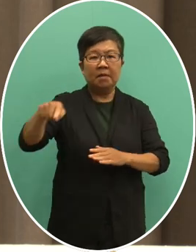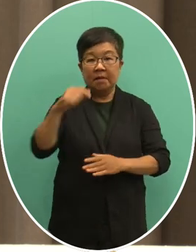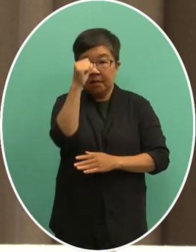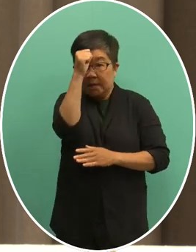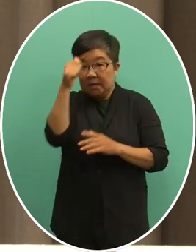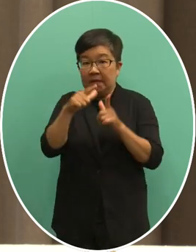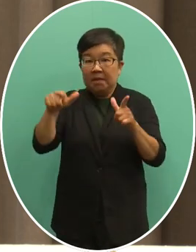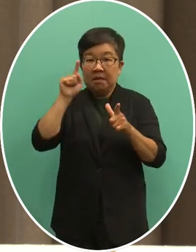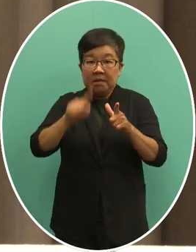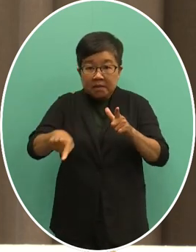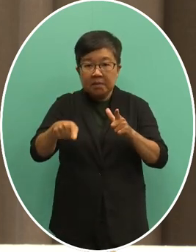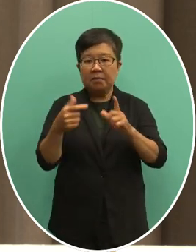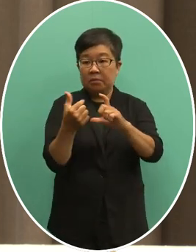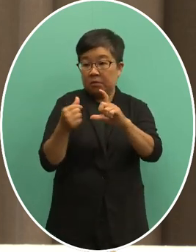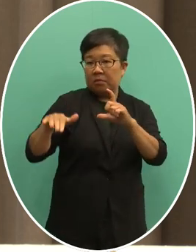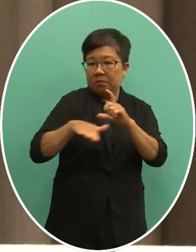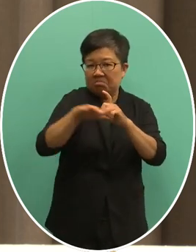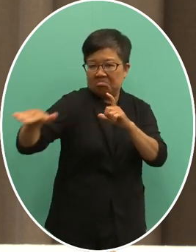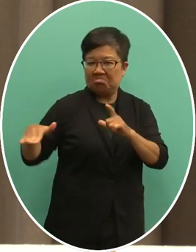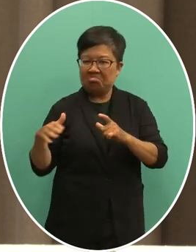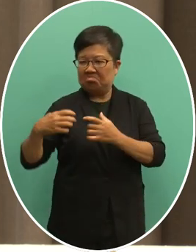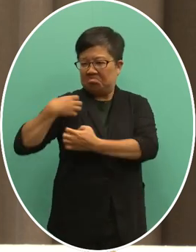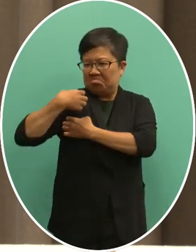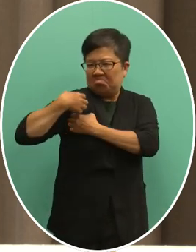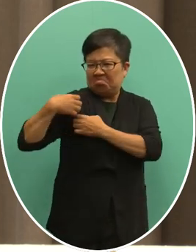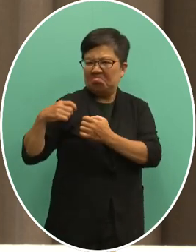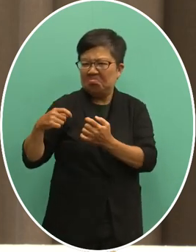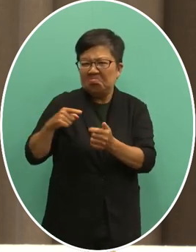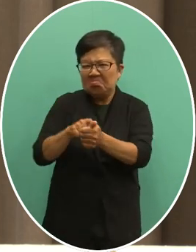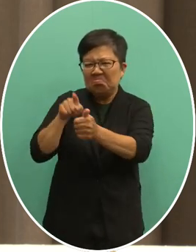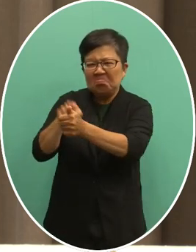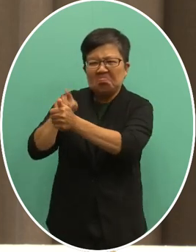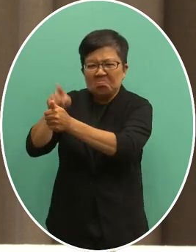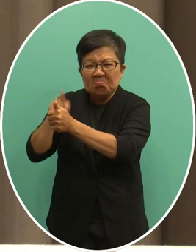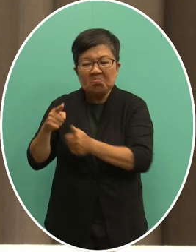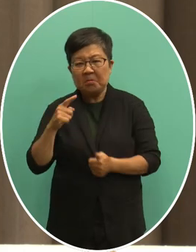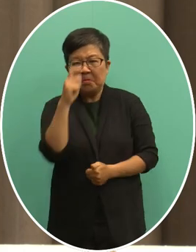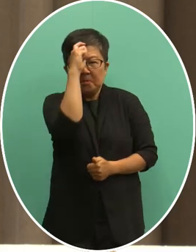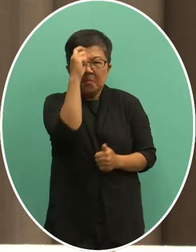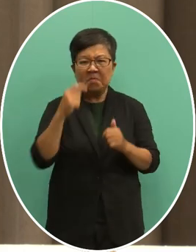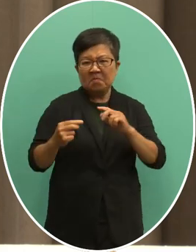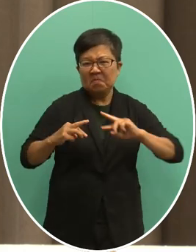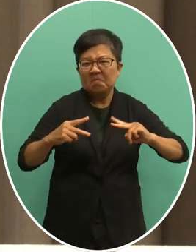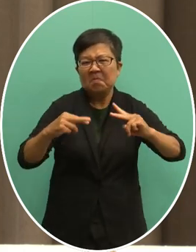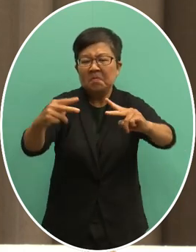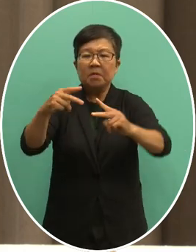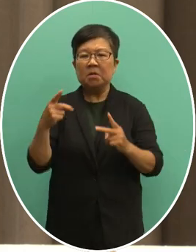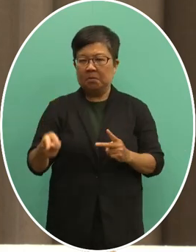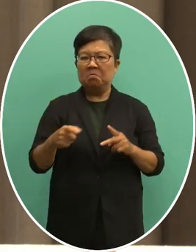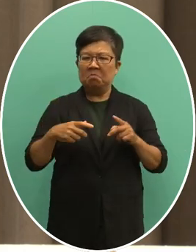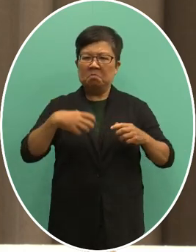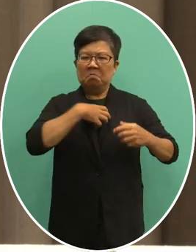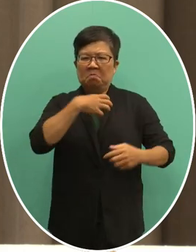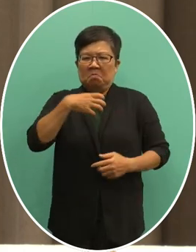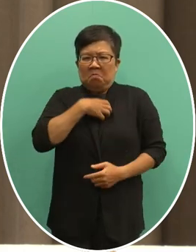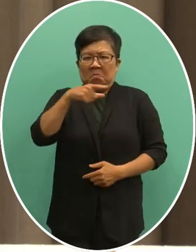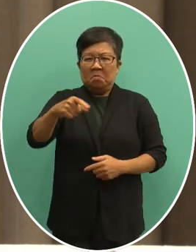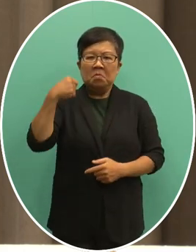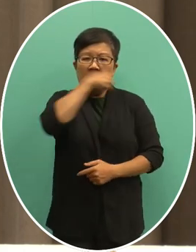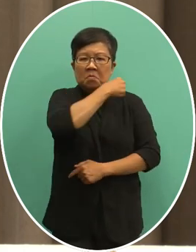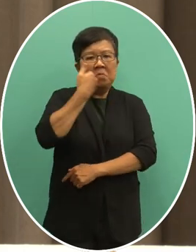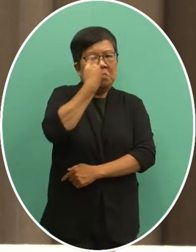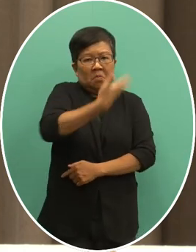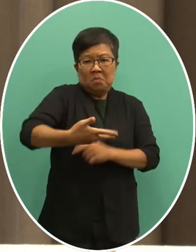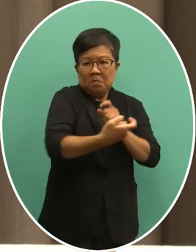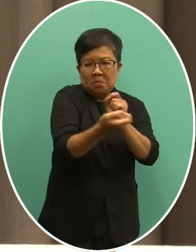军事挑衅企图片面改变现状也严重的威胁台海以及临近区